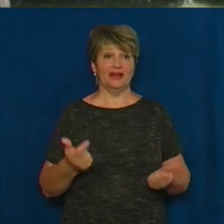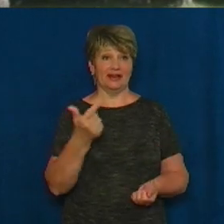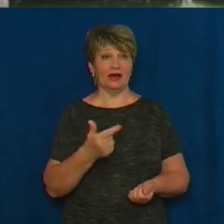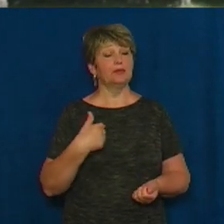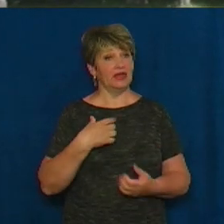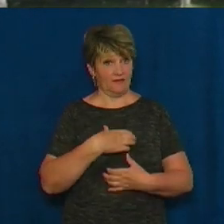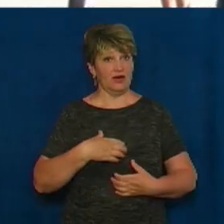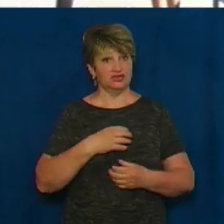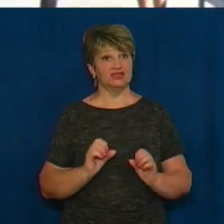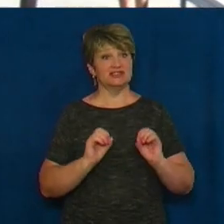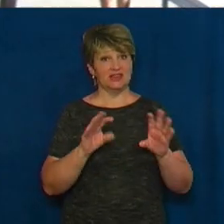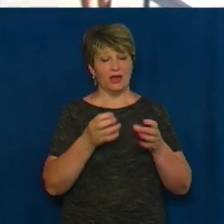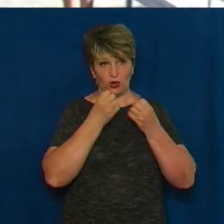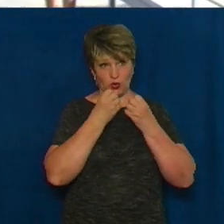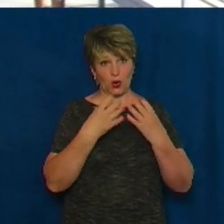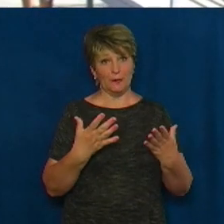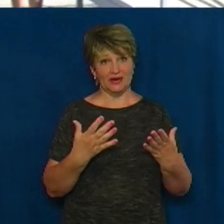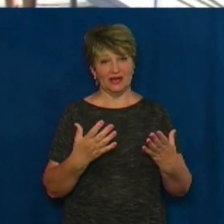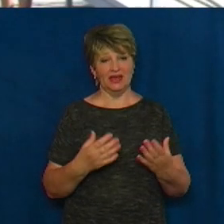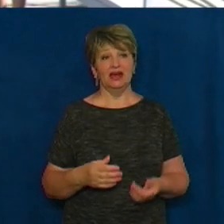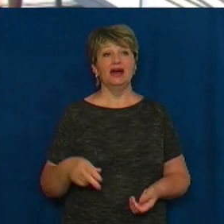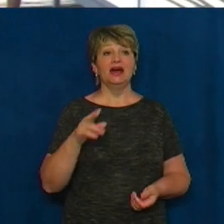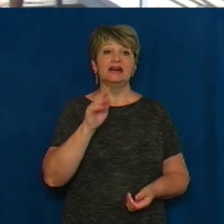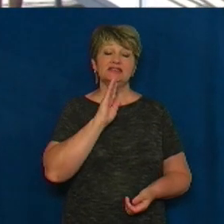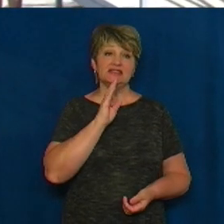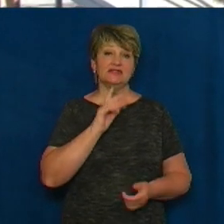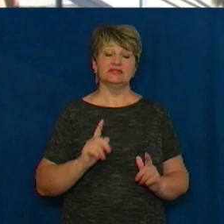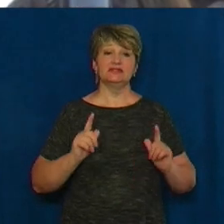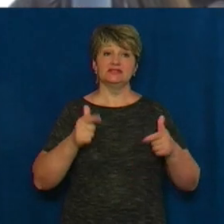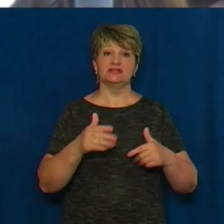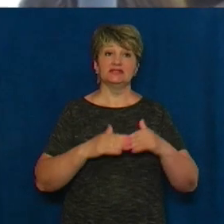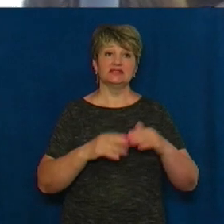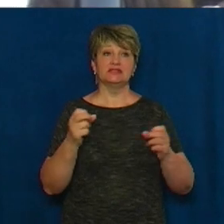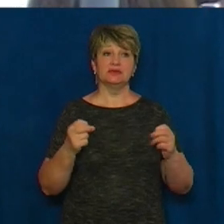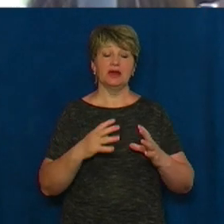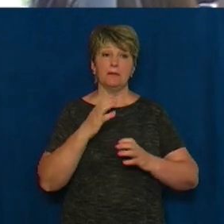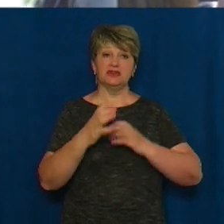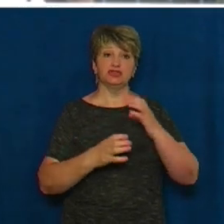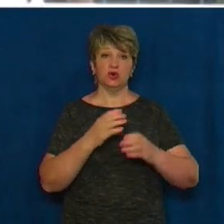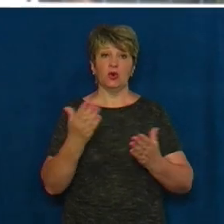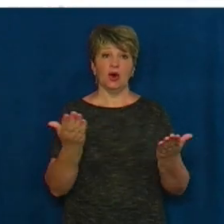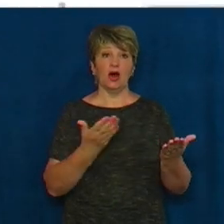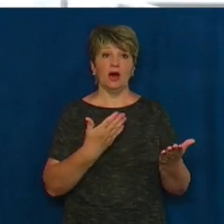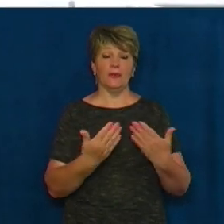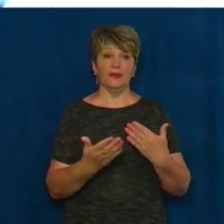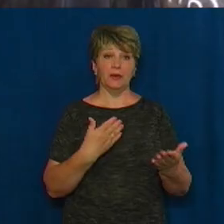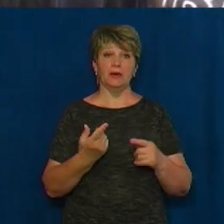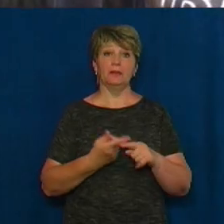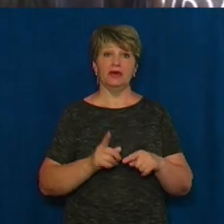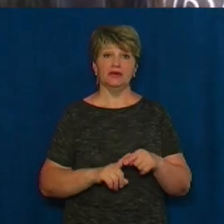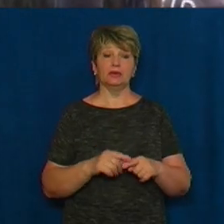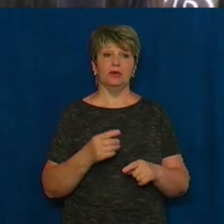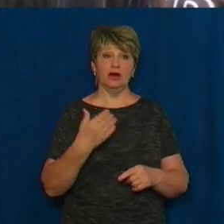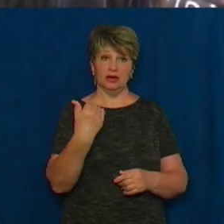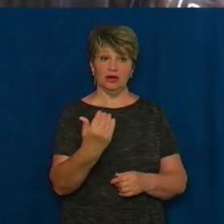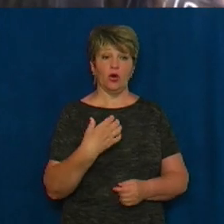предмет хоча б добре. Дарина Жорнова готується до вступу на спеціальність міжнародні відносини. Тому для неї географія – основний предмет. Це